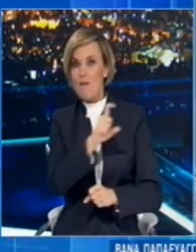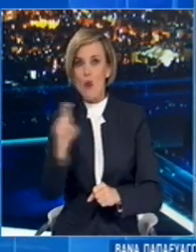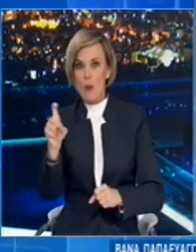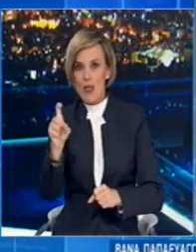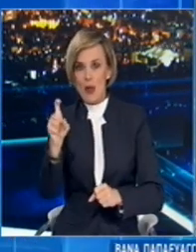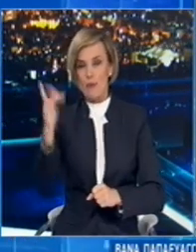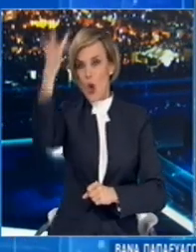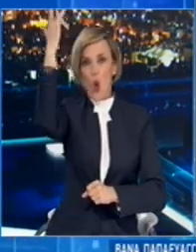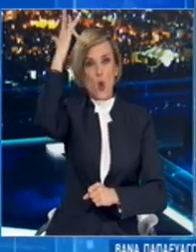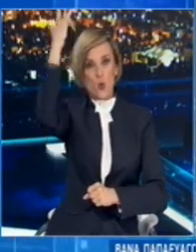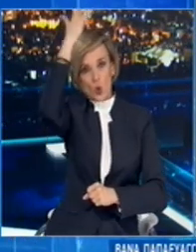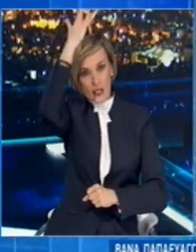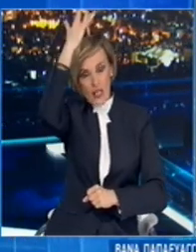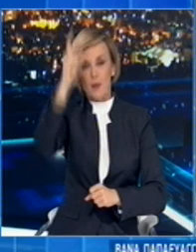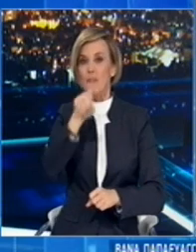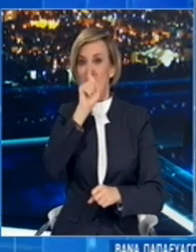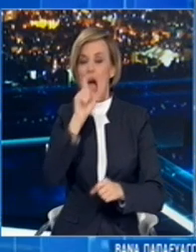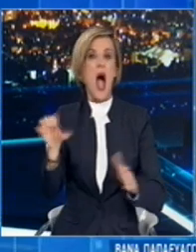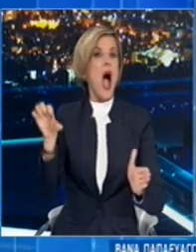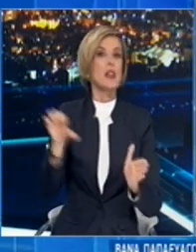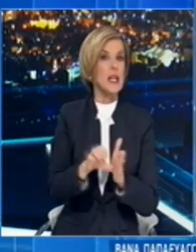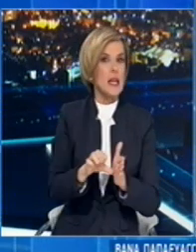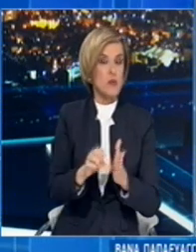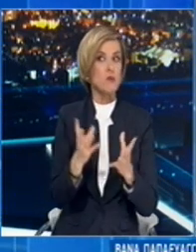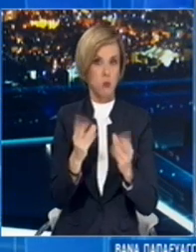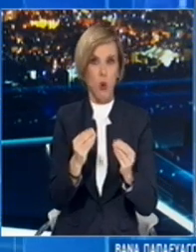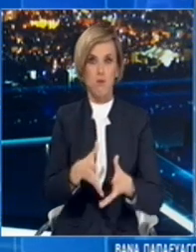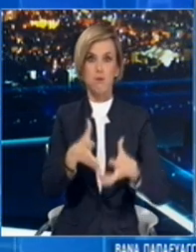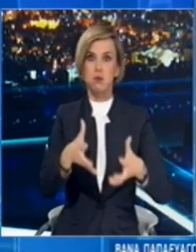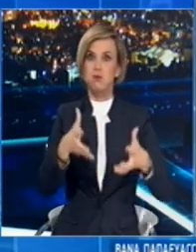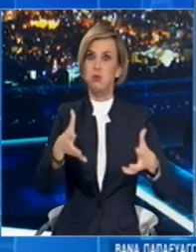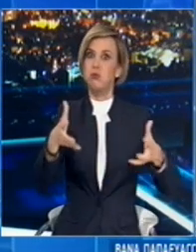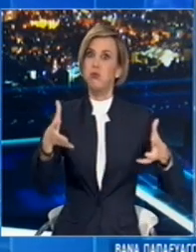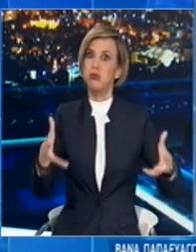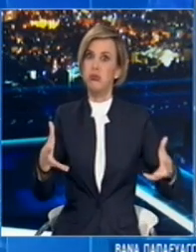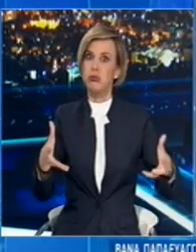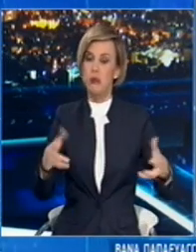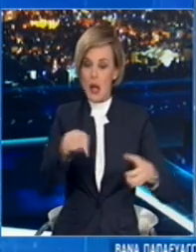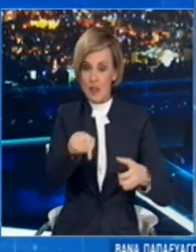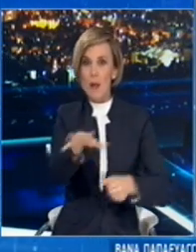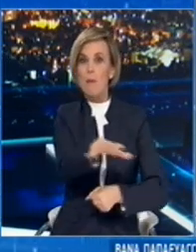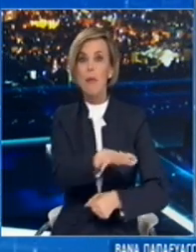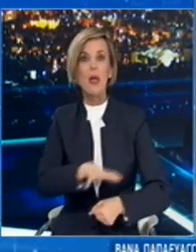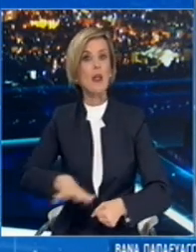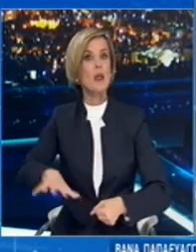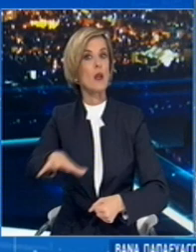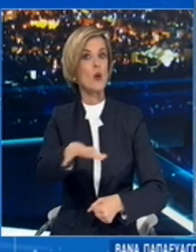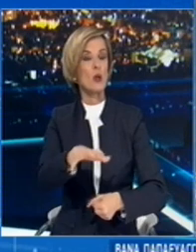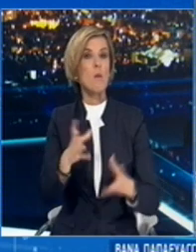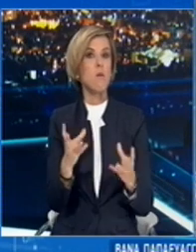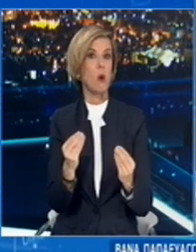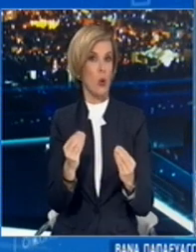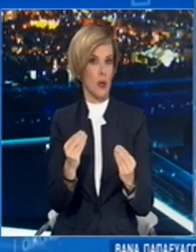αυξημένο αριθμό κρουσμάτων που αποτελούν κίνδυνο για νέα αύξηση όσοι μόνο τοπικά αλλά και γενικά στη χώρα μας.